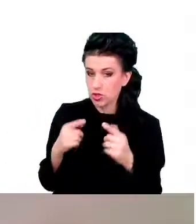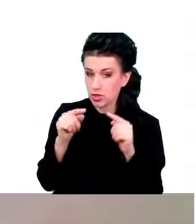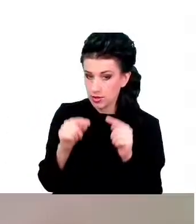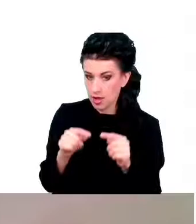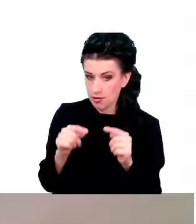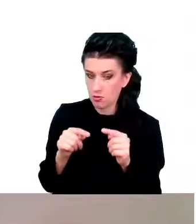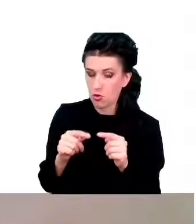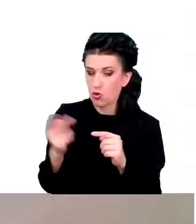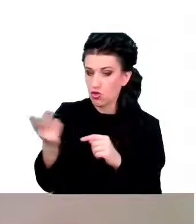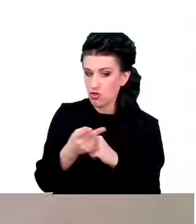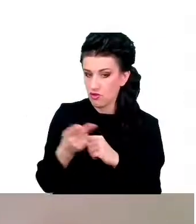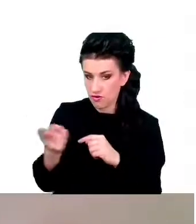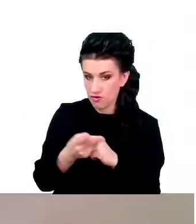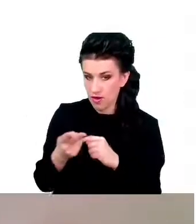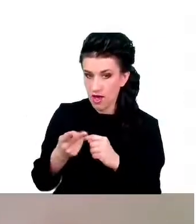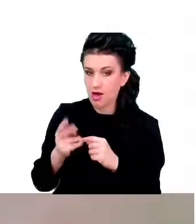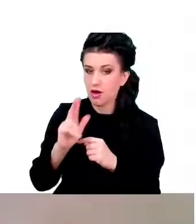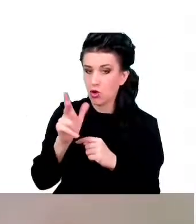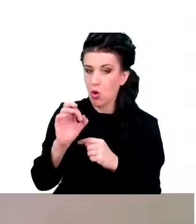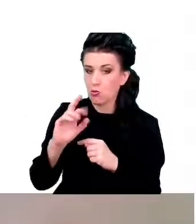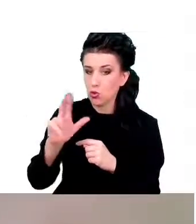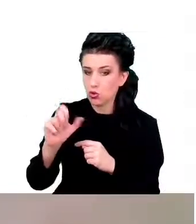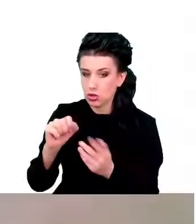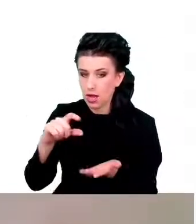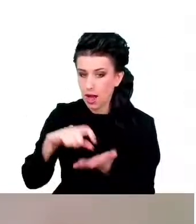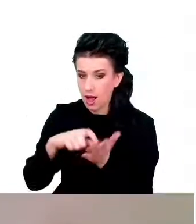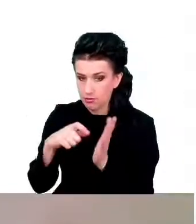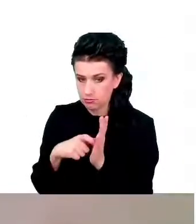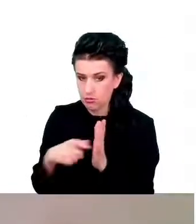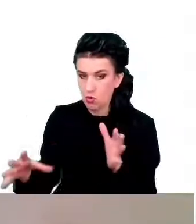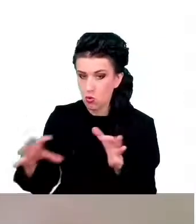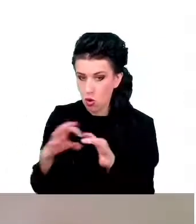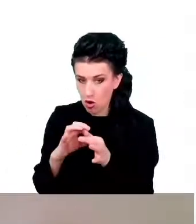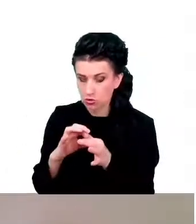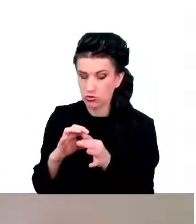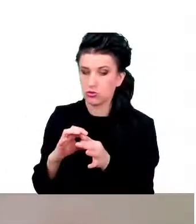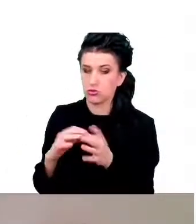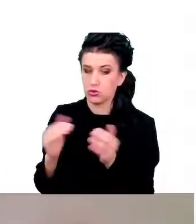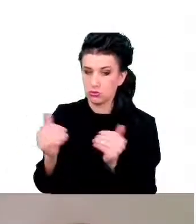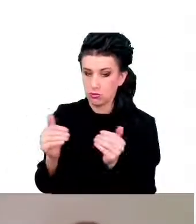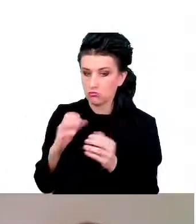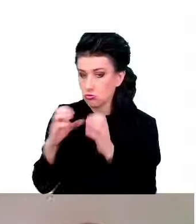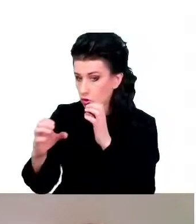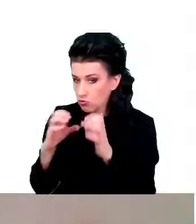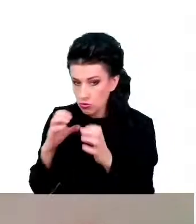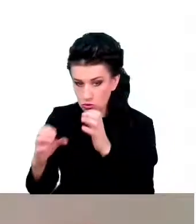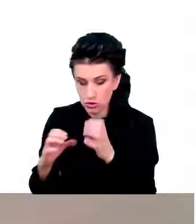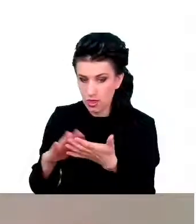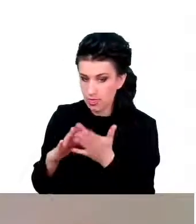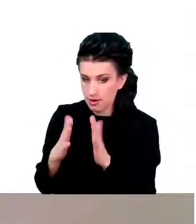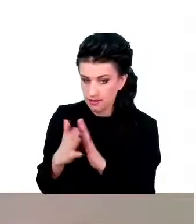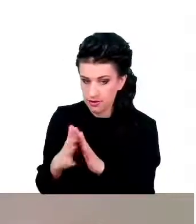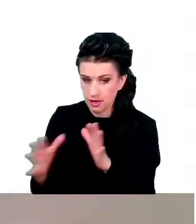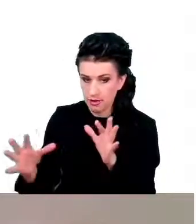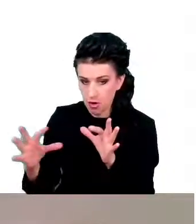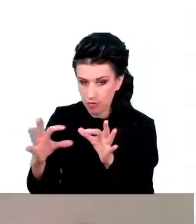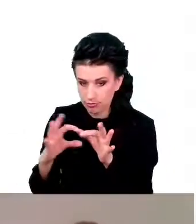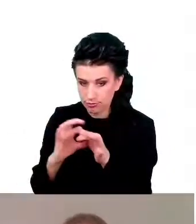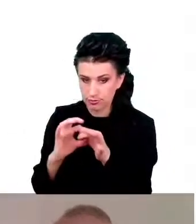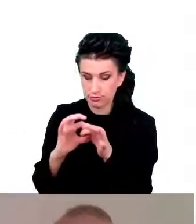sobą funkcjonalnie i mogą komunikować się na różne sposoby. Teraz